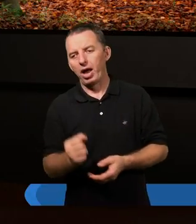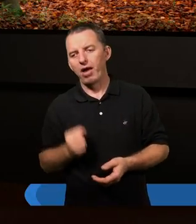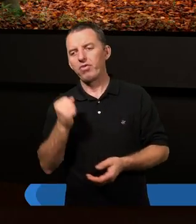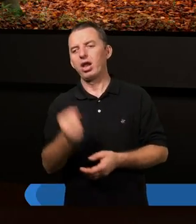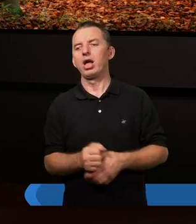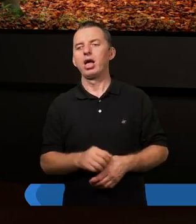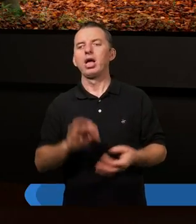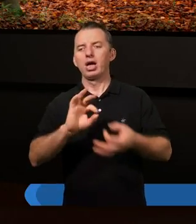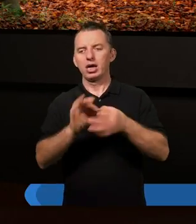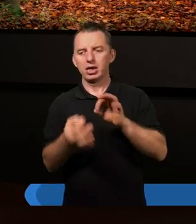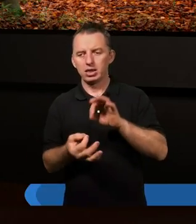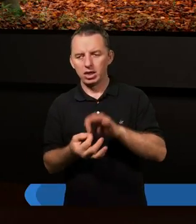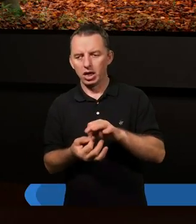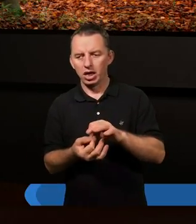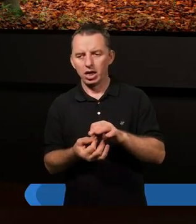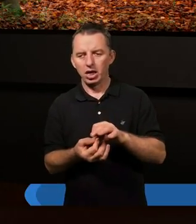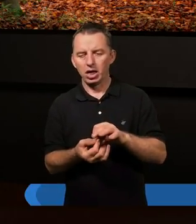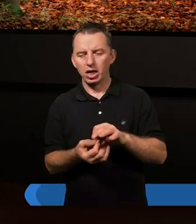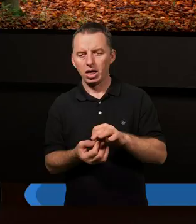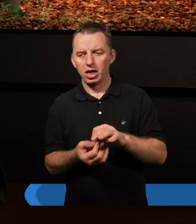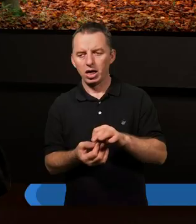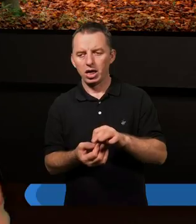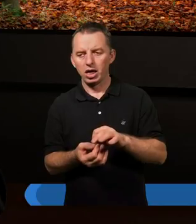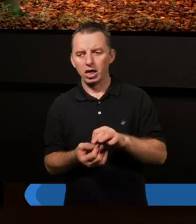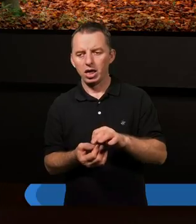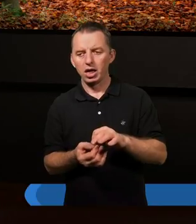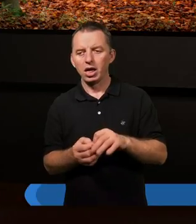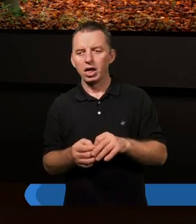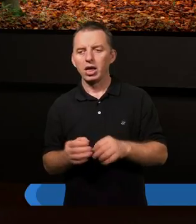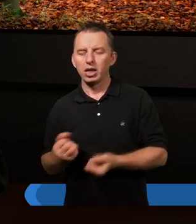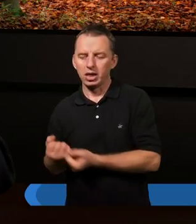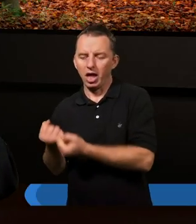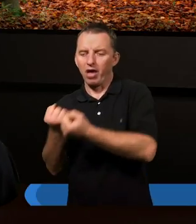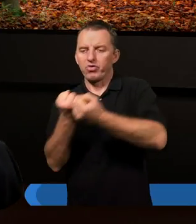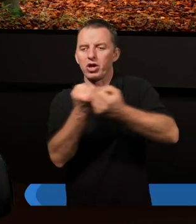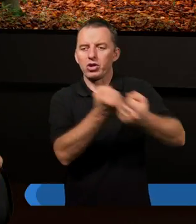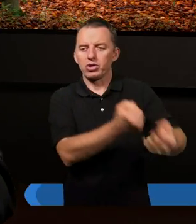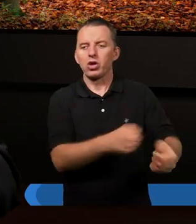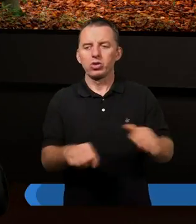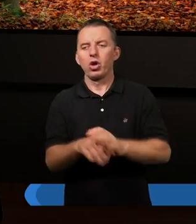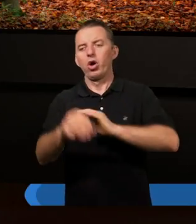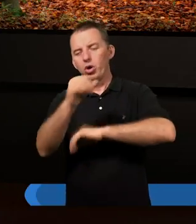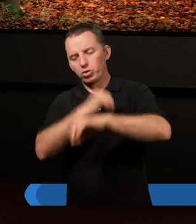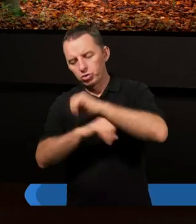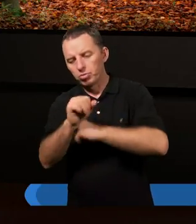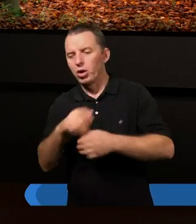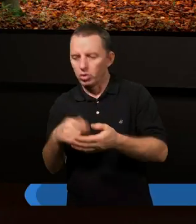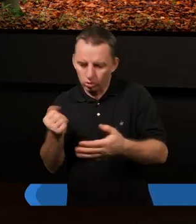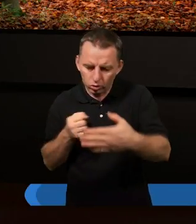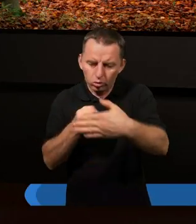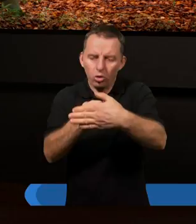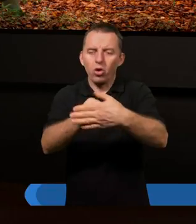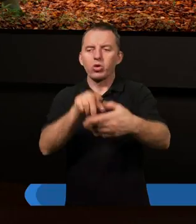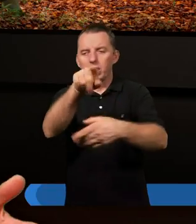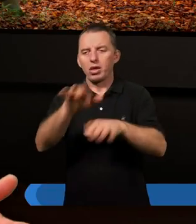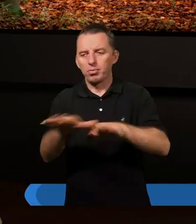zawieziono go do Rzymu, gdy dotarł do Rzymu